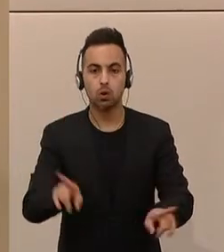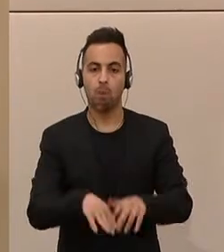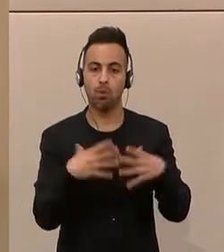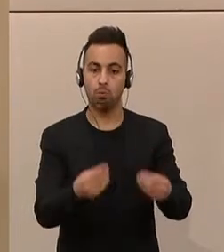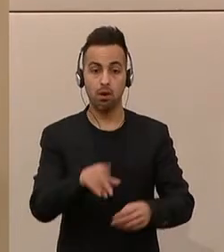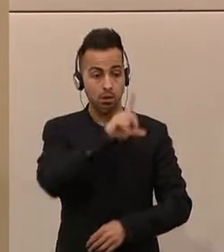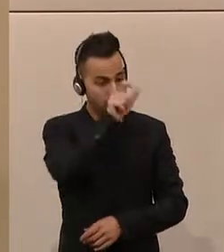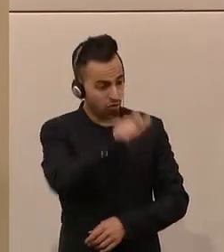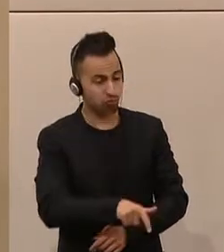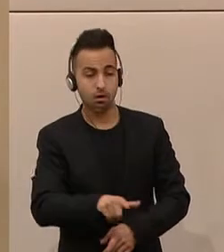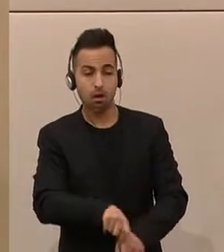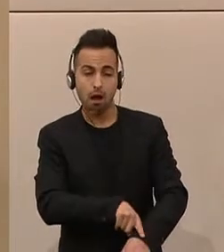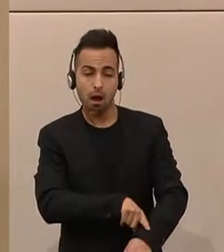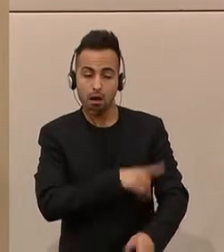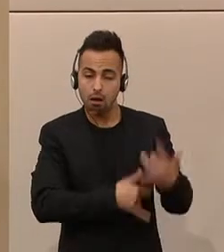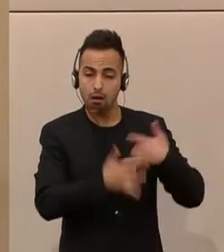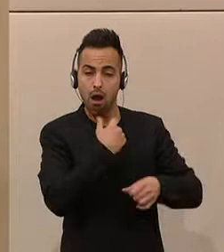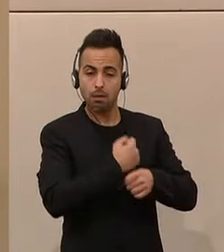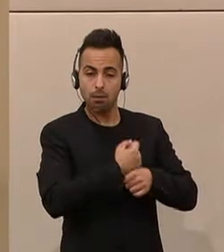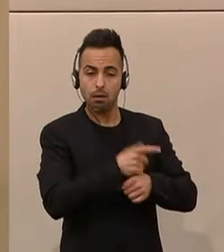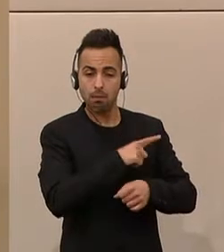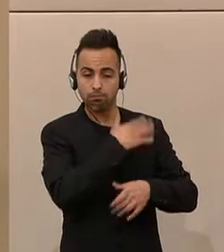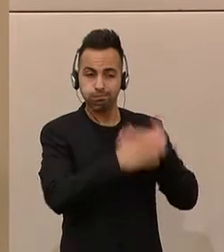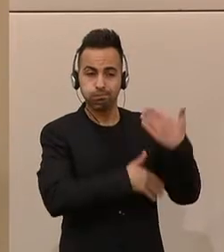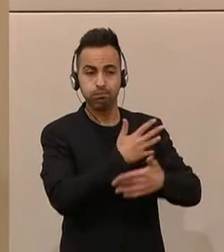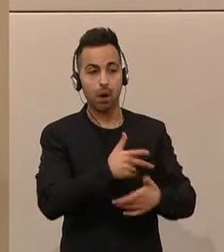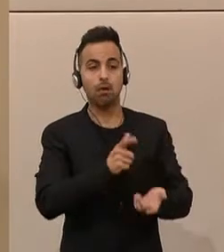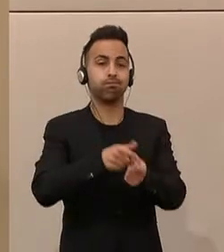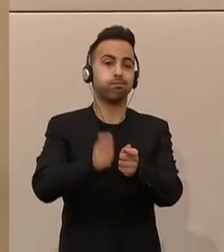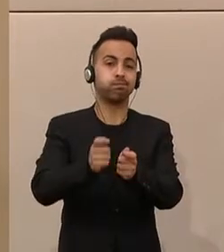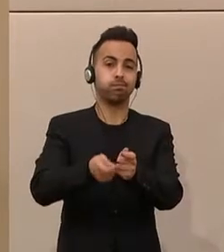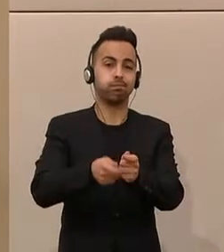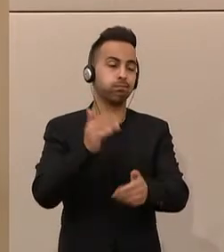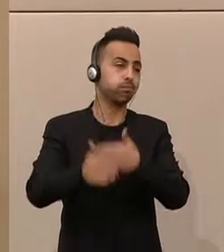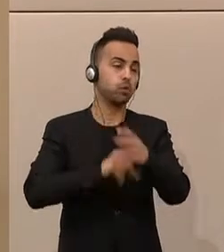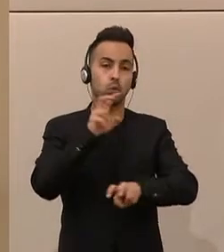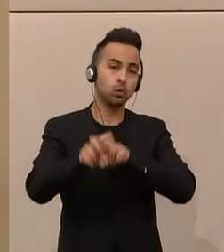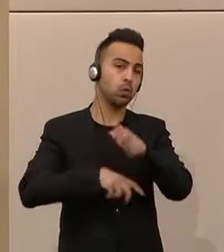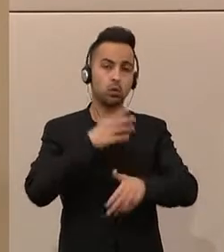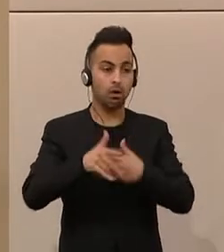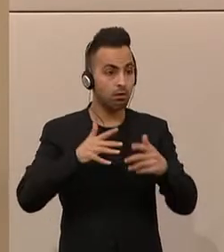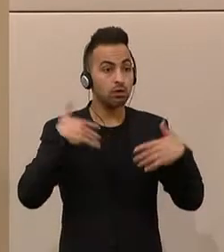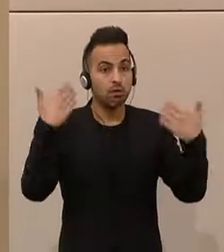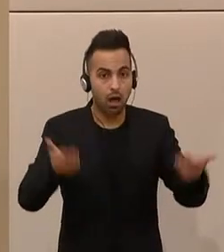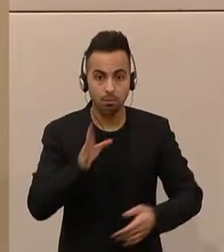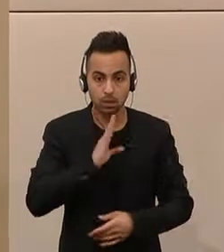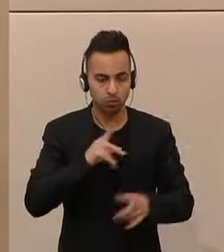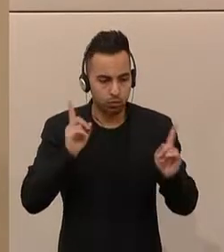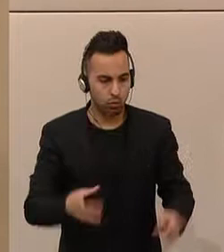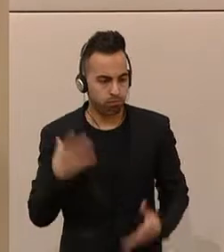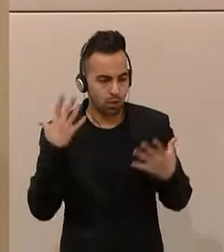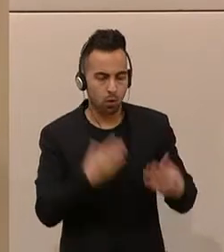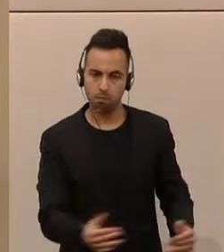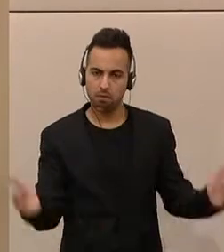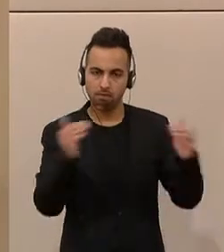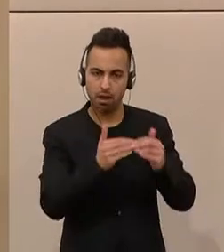sein Leben lang gearbeitet hat und Breiträge geleistet hat, muss sich auf eine staatliche Pension auch verlassen können. Das ist nicht nur fair